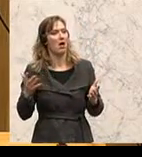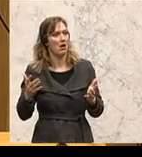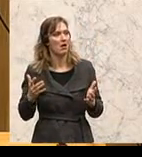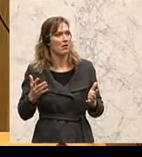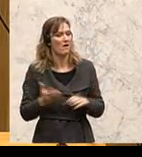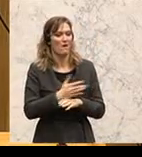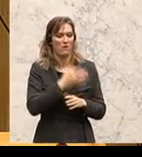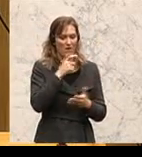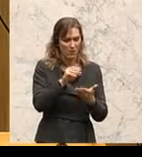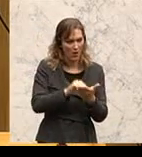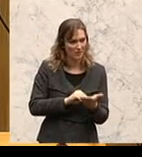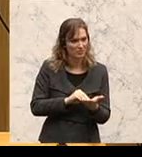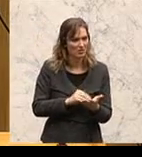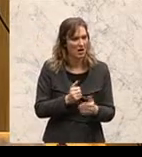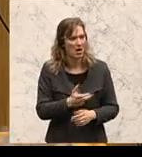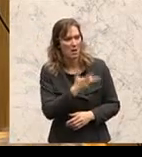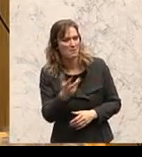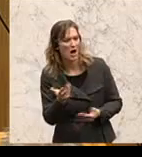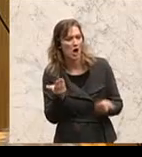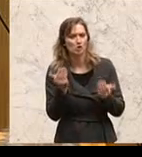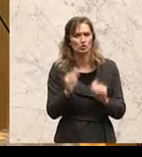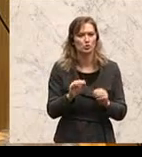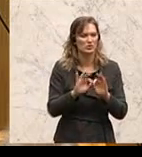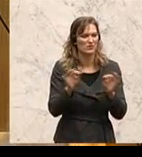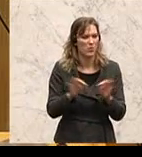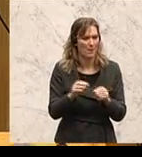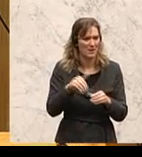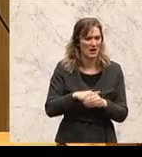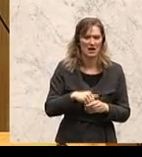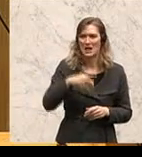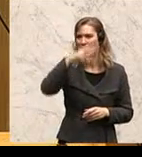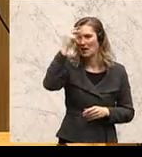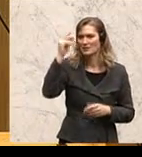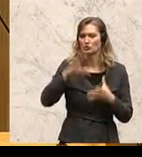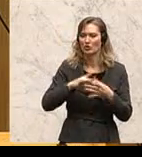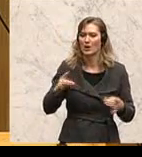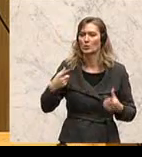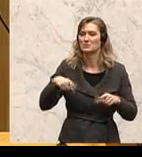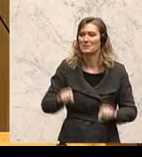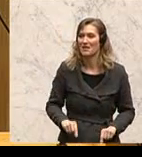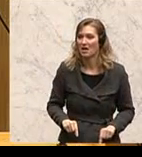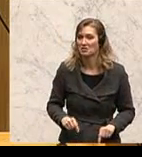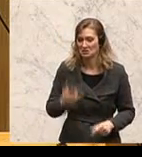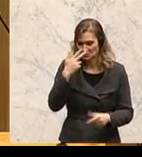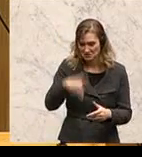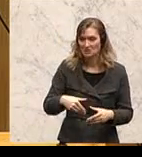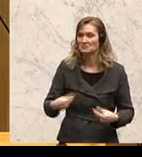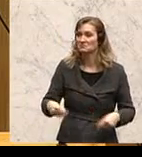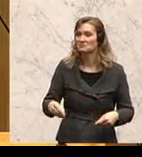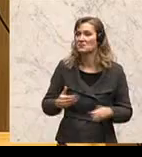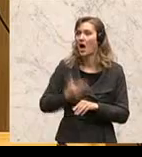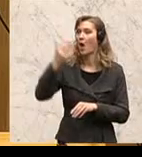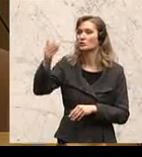Schutzformeln für ethnische und religiöse Minderheiten finde ich in diesem außen- und europapolitischen